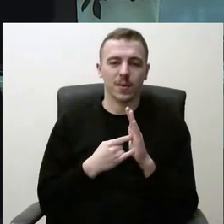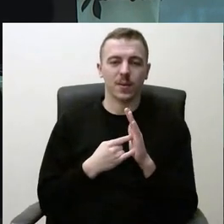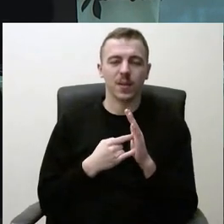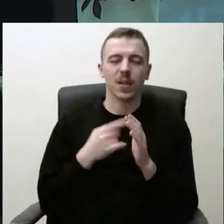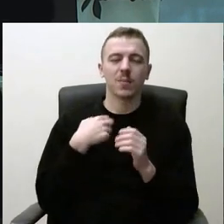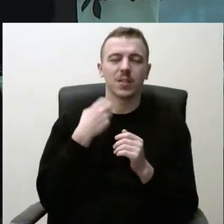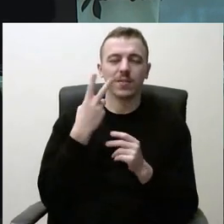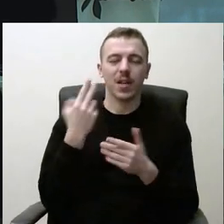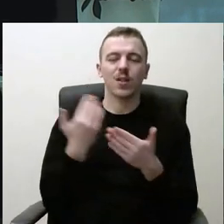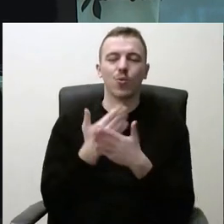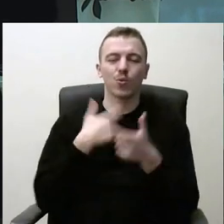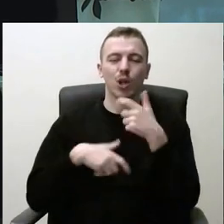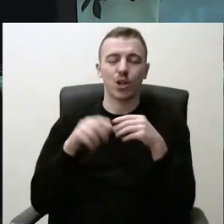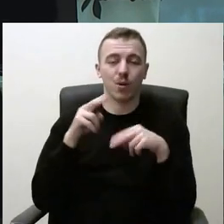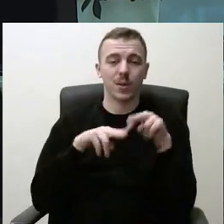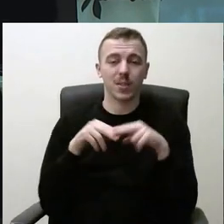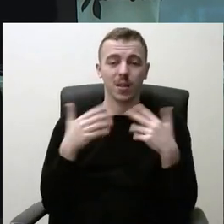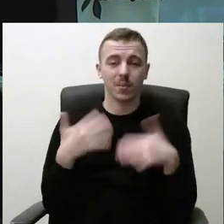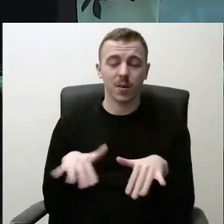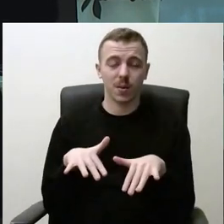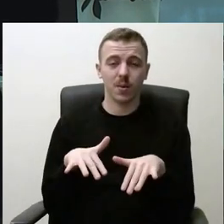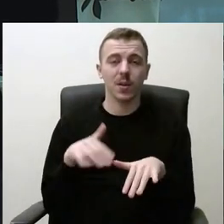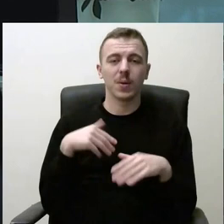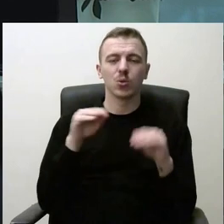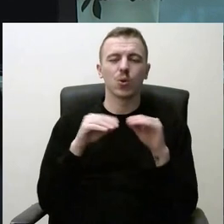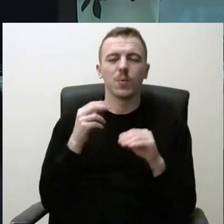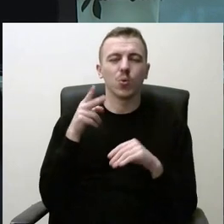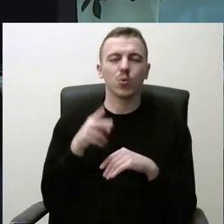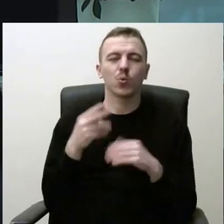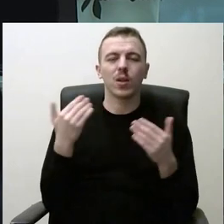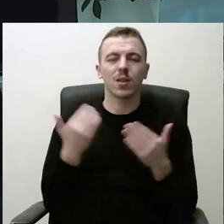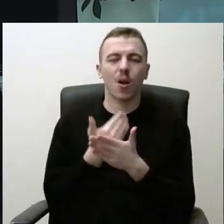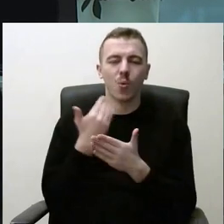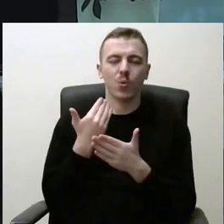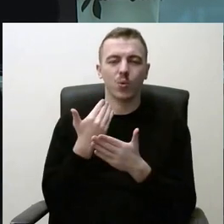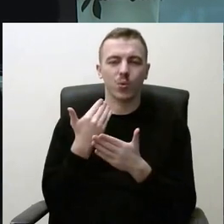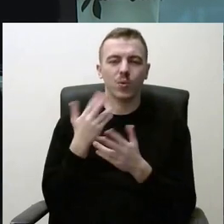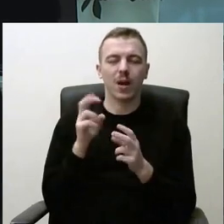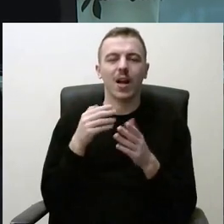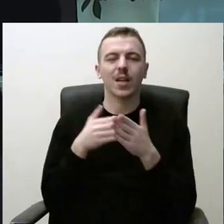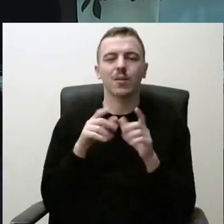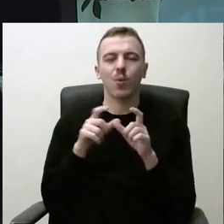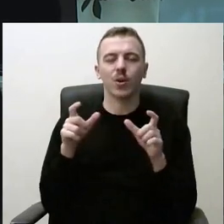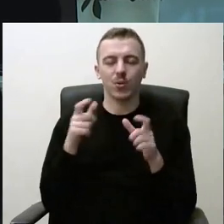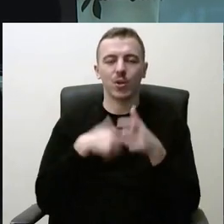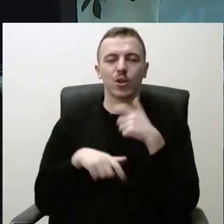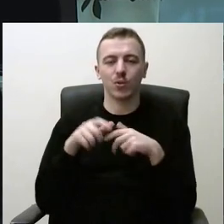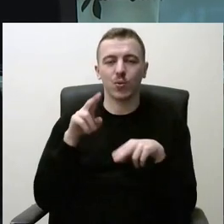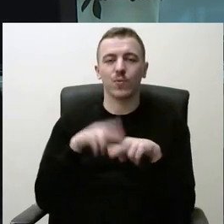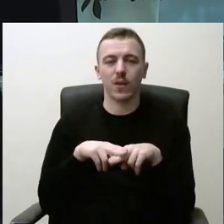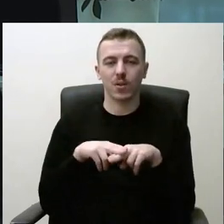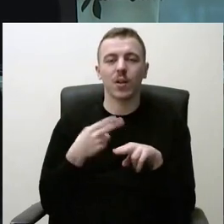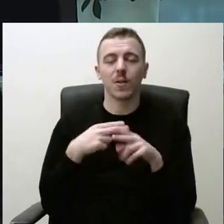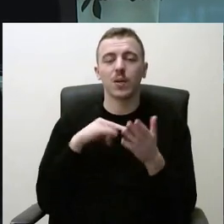darželių pastatymą ir sukūrėm 2000 naujų iki mokyklinių darželinų kovietų. Tai irgi turim